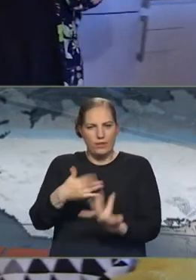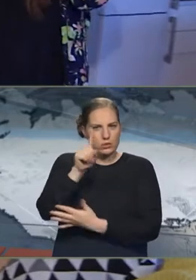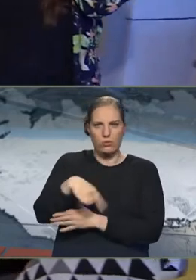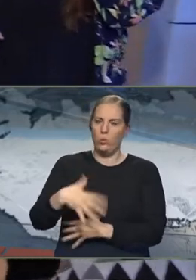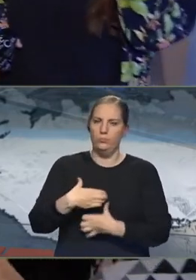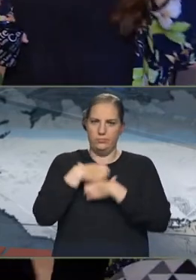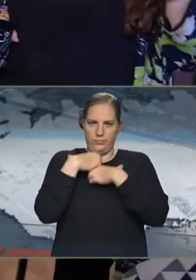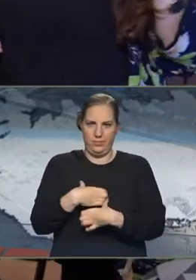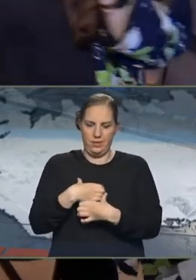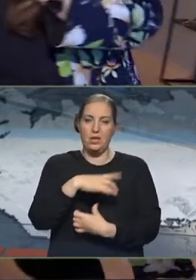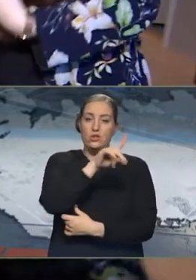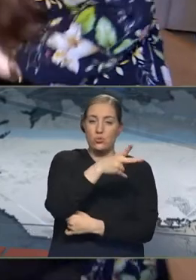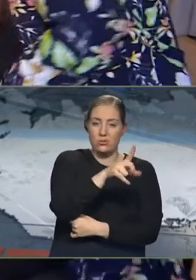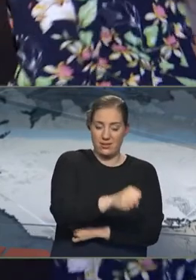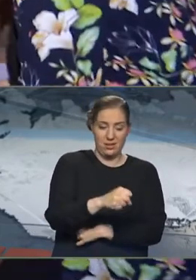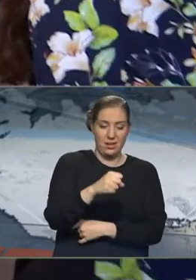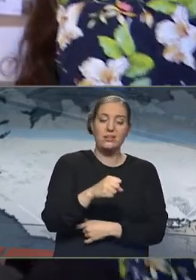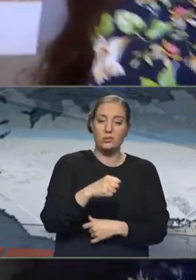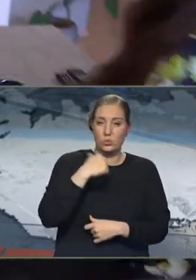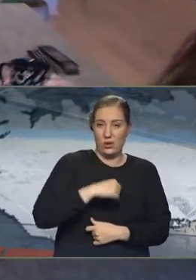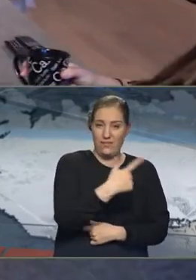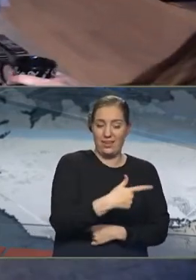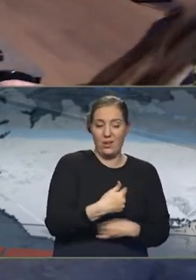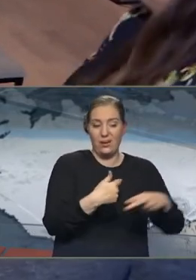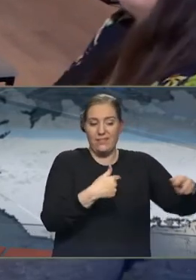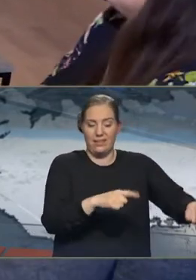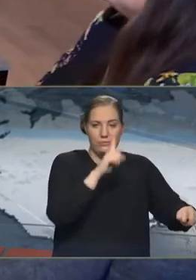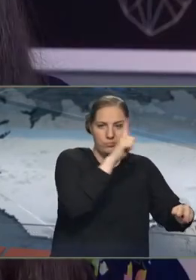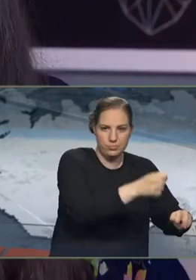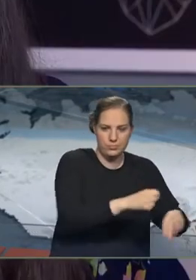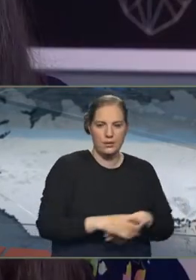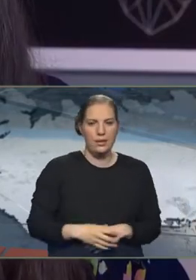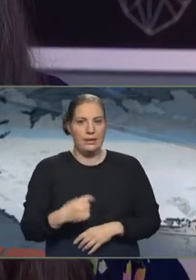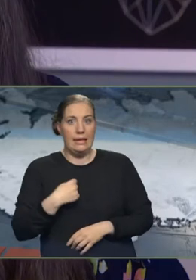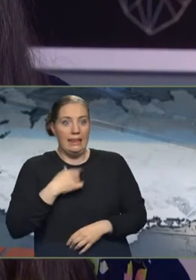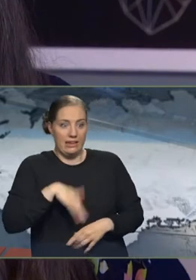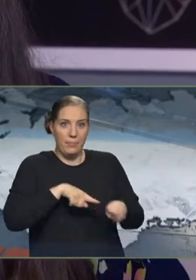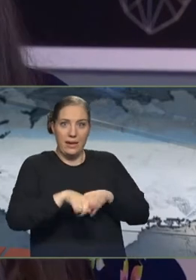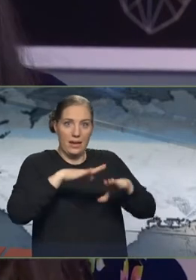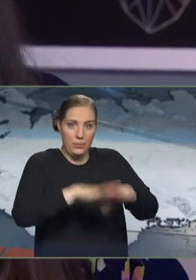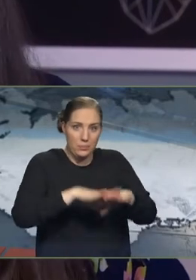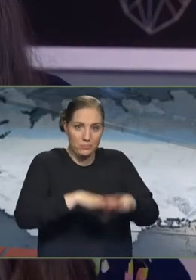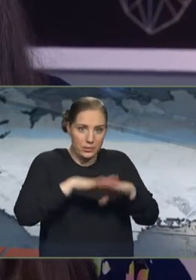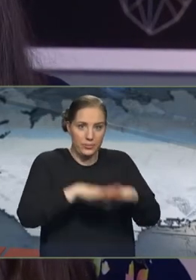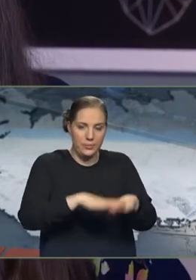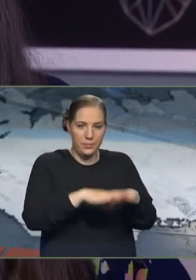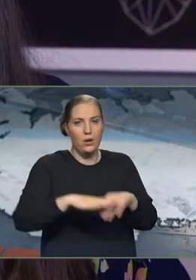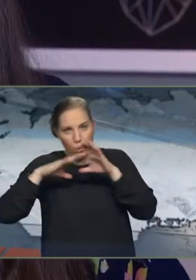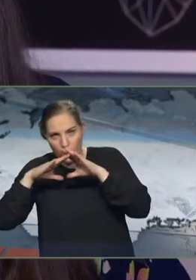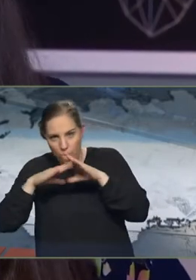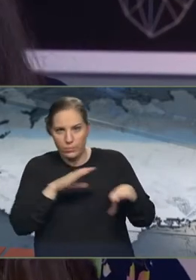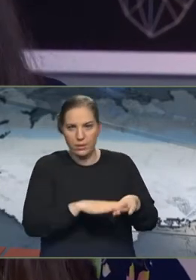Tveggja ára sonur Súsana lág sofandi í næsta herbergi. Akkurat þegar ég þarf að byrja að nóða og blása þá teku við bara eitthvað svona